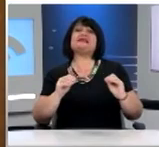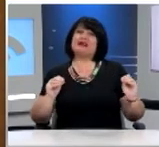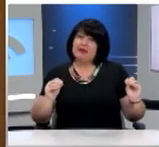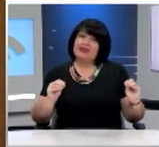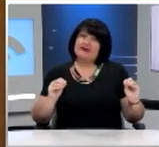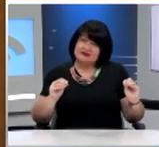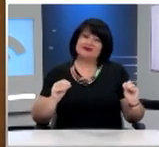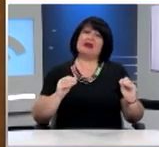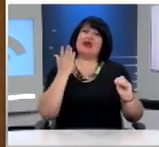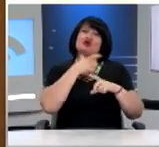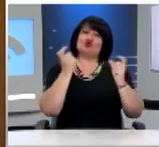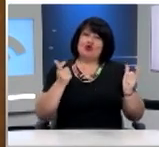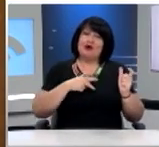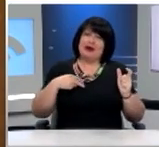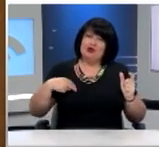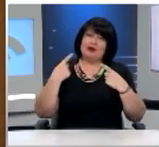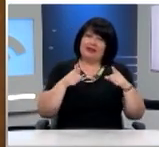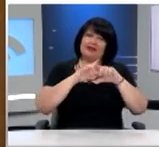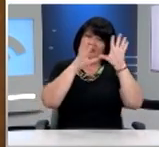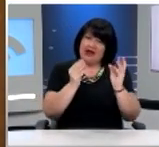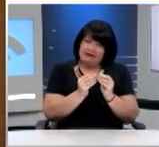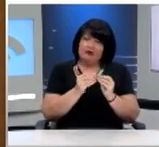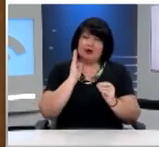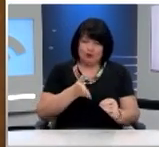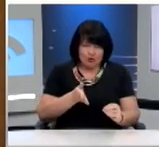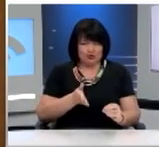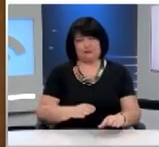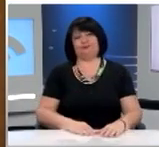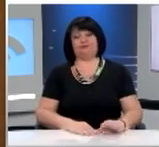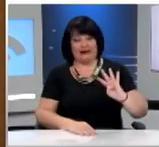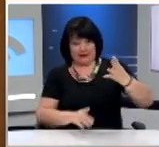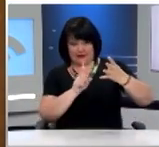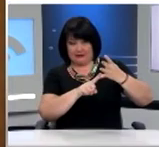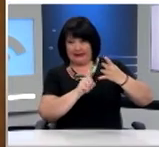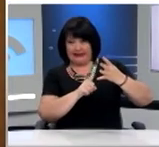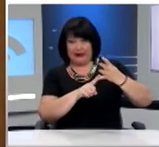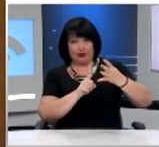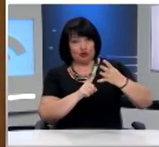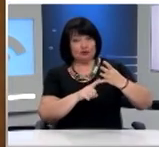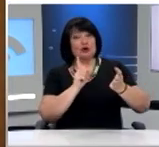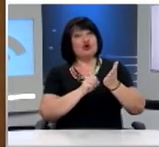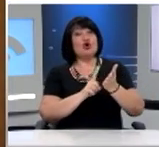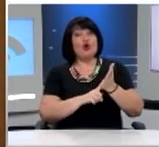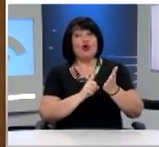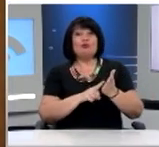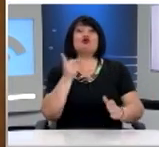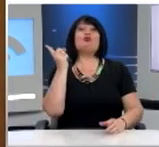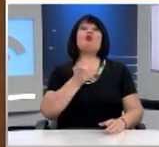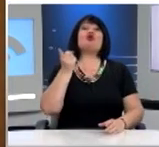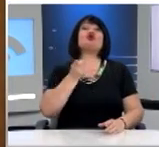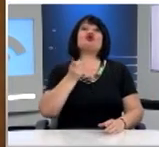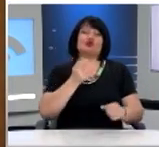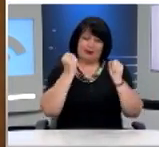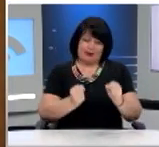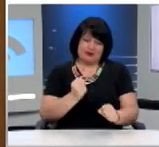teachers and school children. Τα εταπλών ζητούμε την απέτηση της εφαρμογής του νόμου που διασφαλίζει μία ποσόστος σε θέσεις εργασίας σε